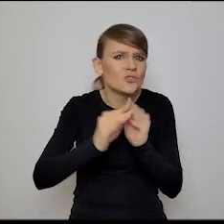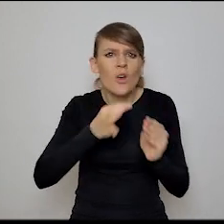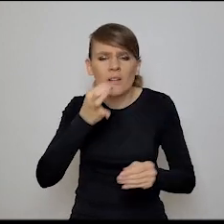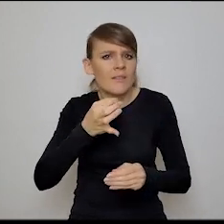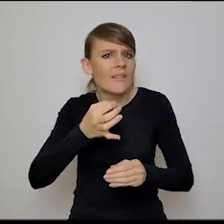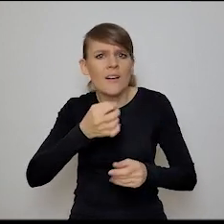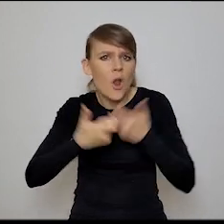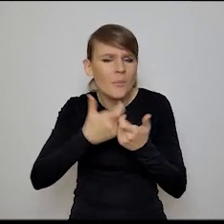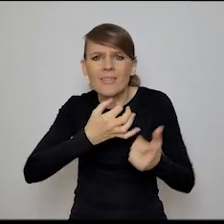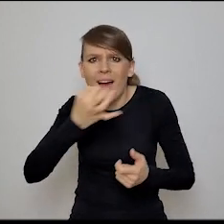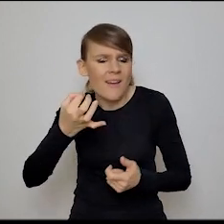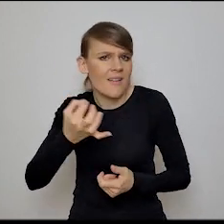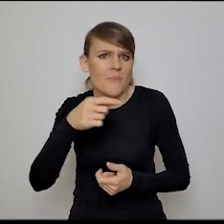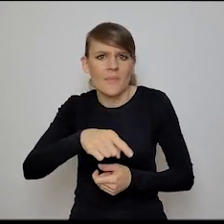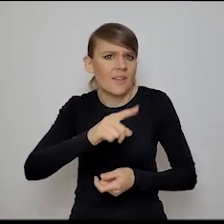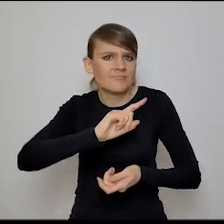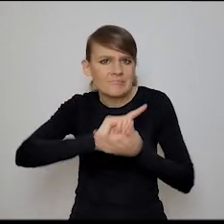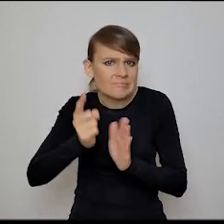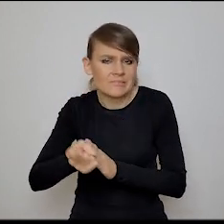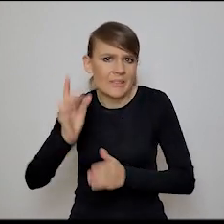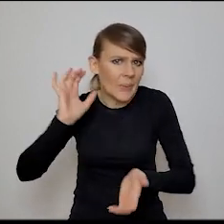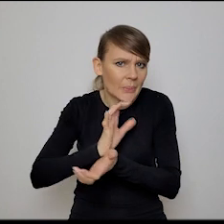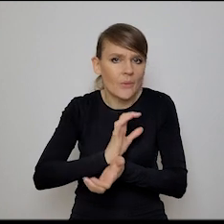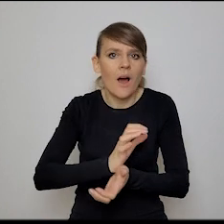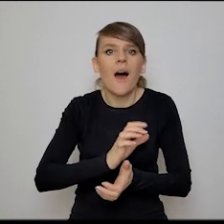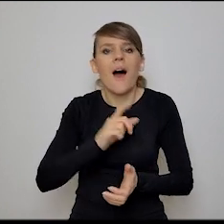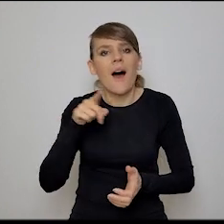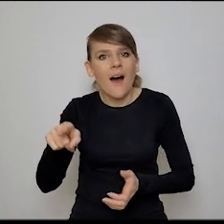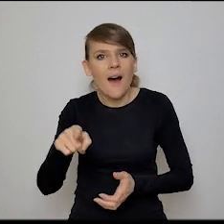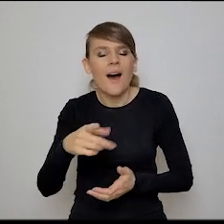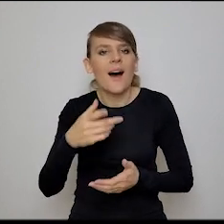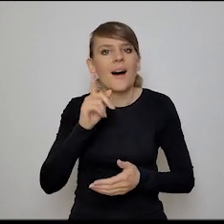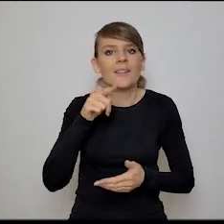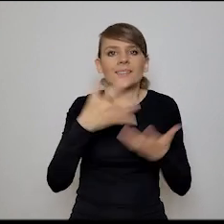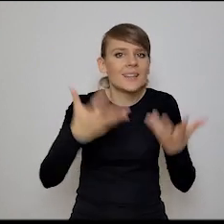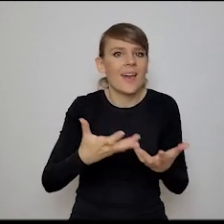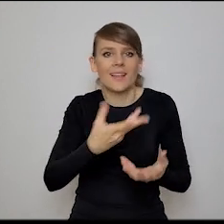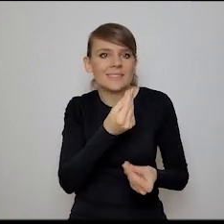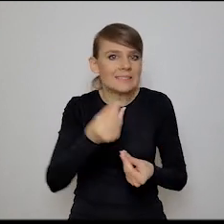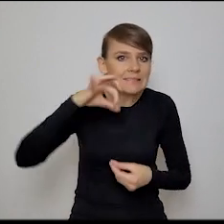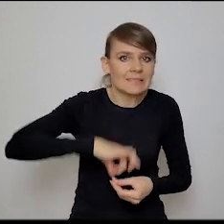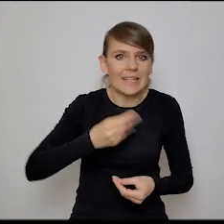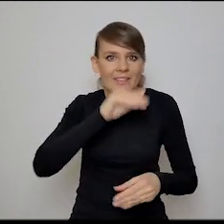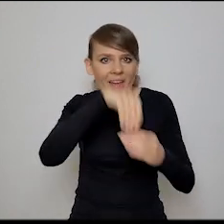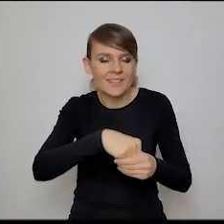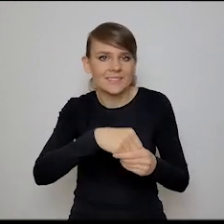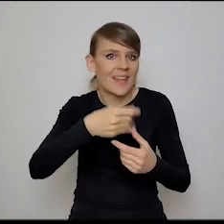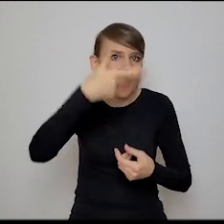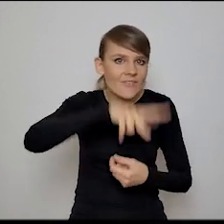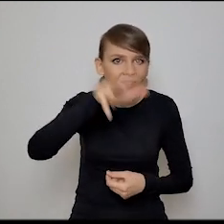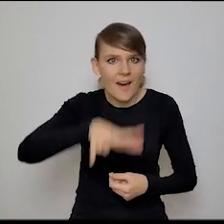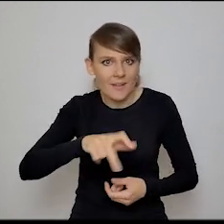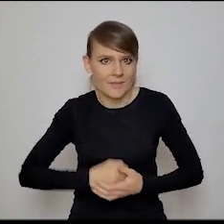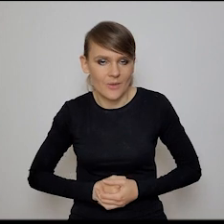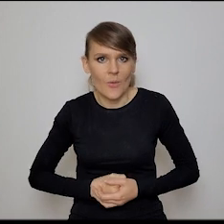po prostu ma się wynik optymalizacji sprowadzić do pewnego zwrotu z inwestycji, najlepiej w ramach kwartału i